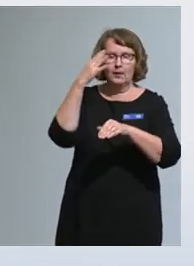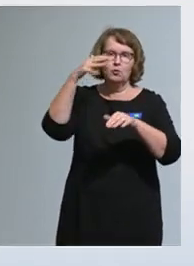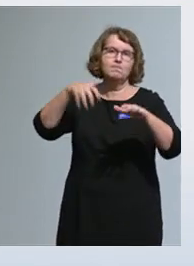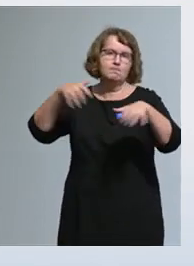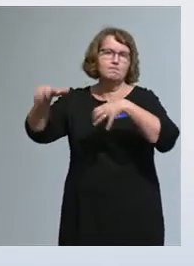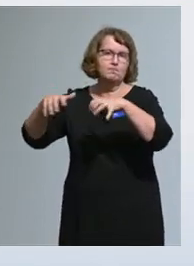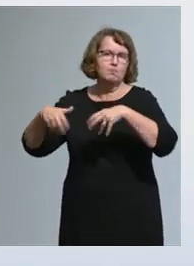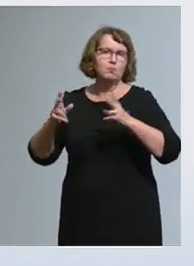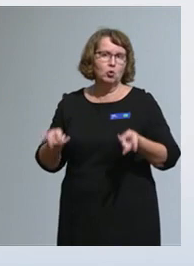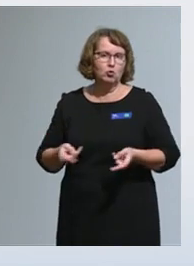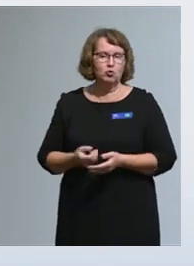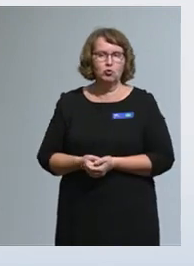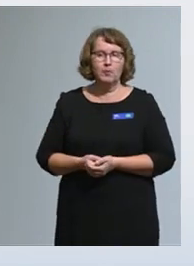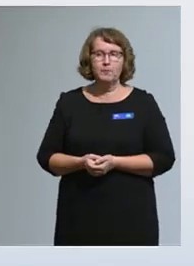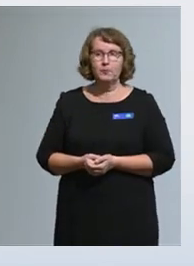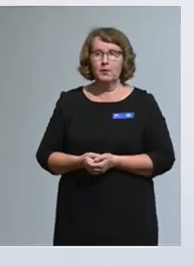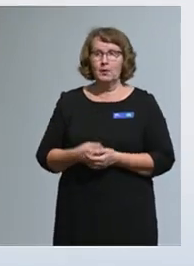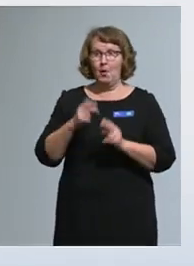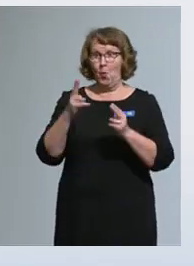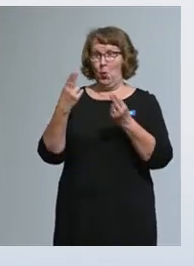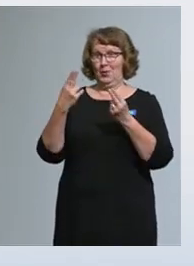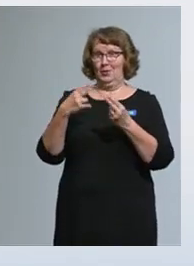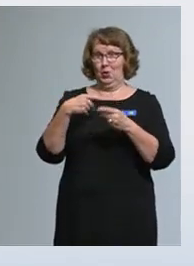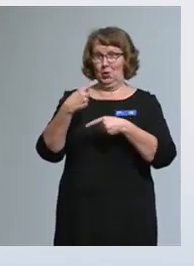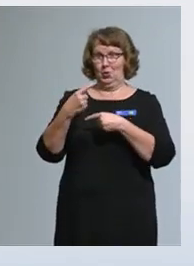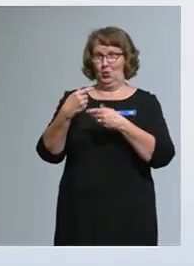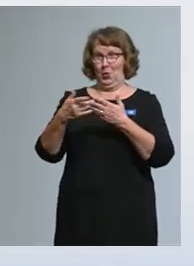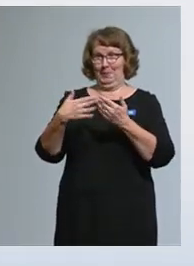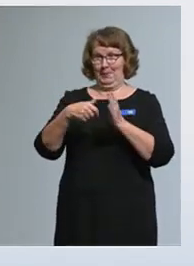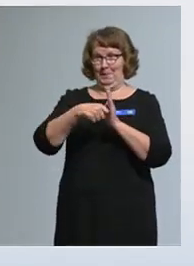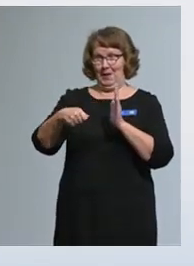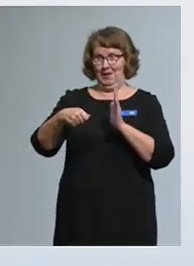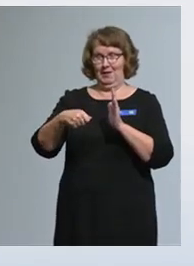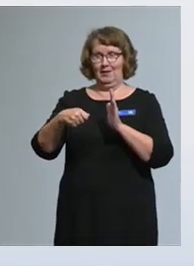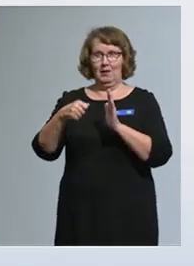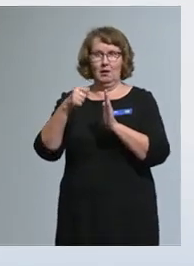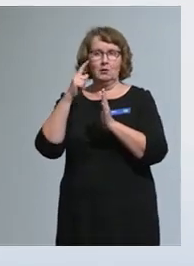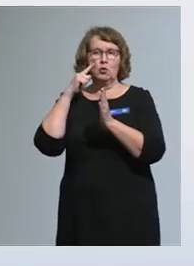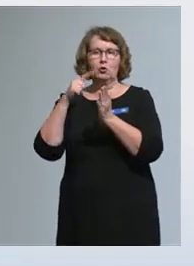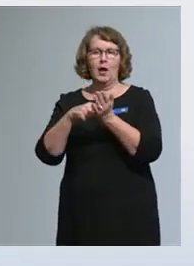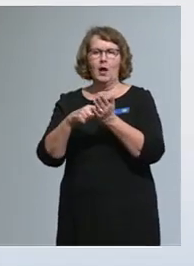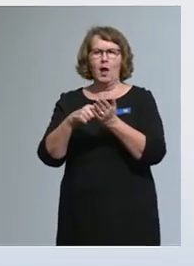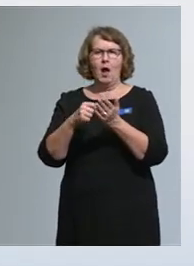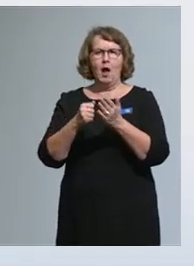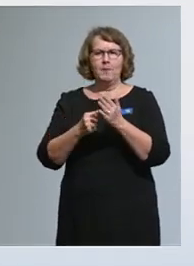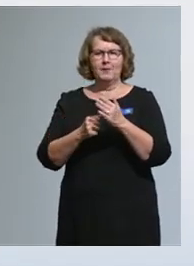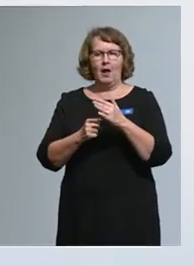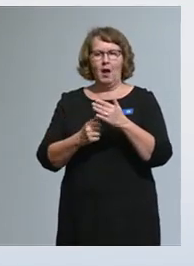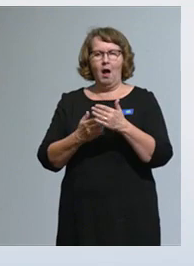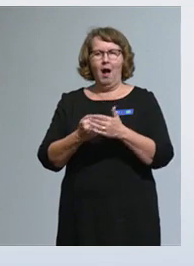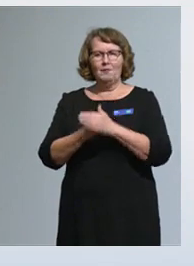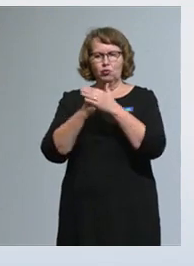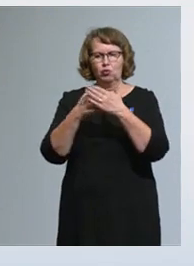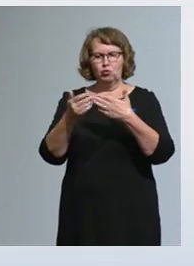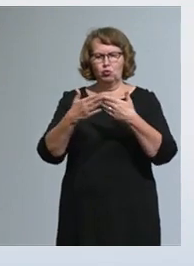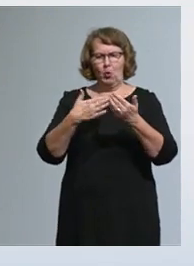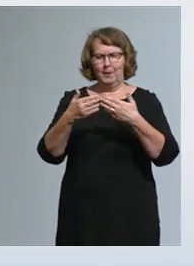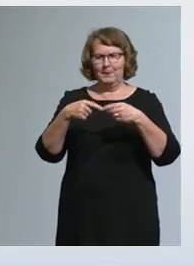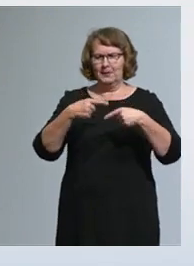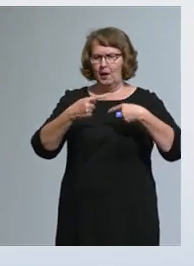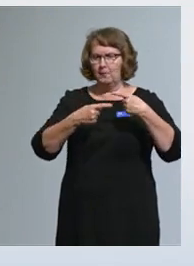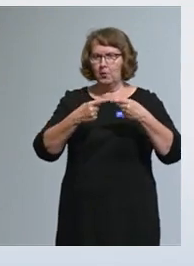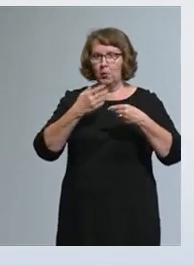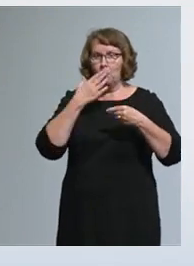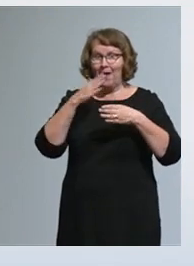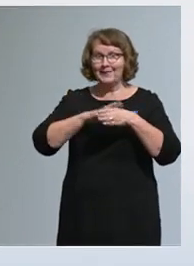Toimintamallin tarkoituksena on todella nopeuttaa avustustoiminnassa syntyvien hyvien käytäntöjen levittämistä,